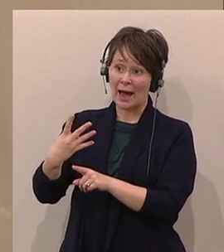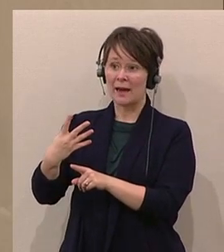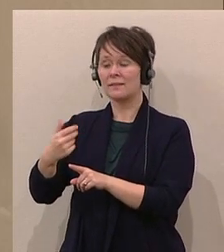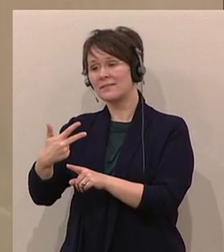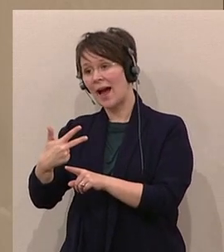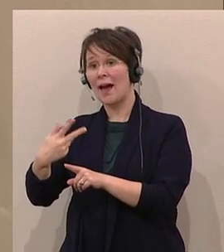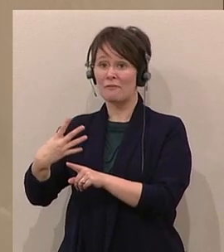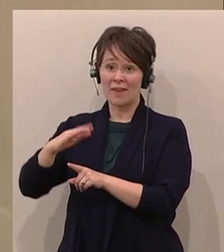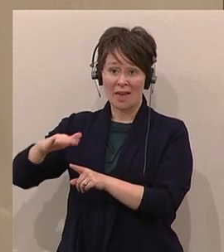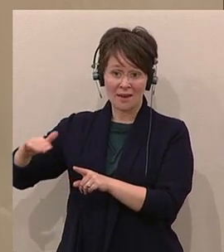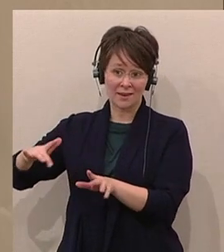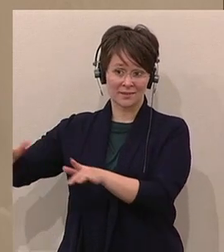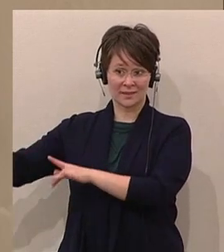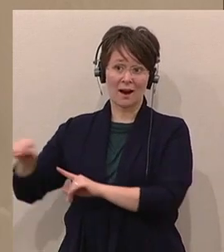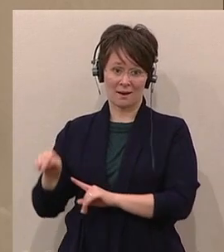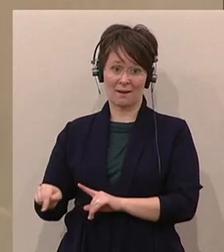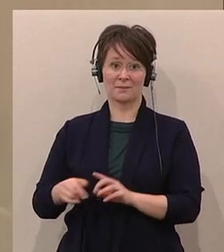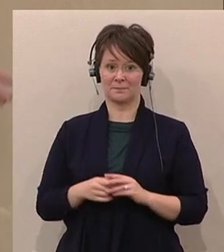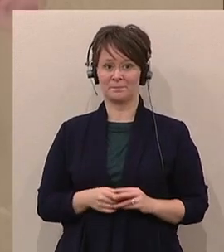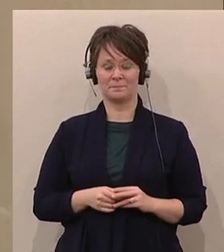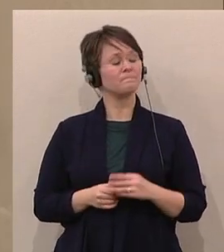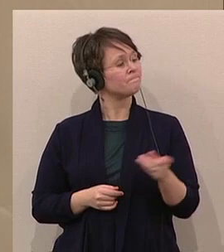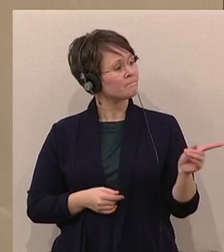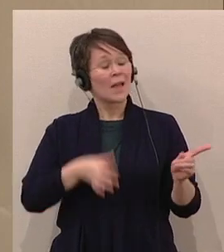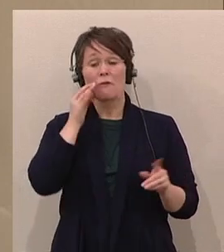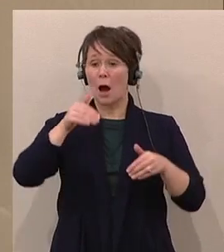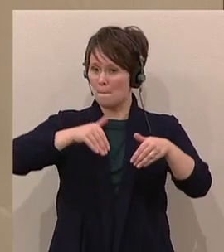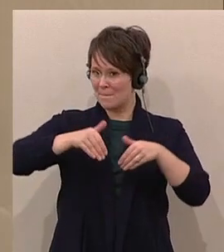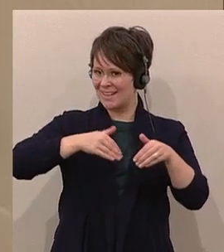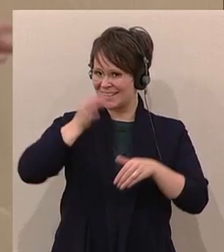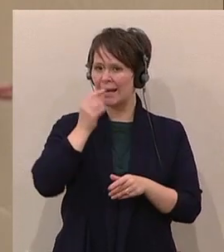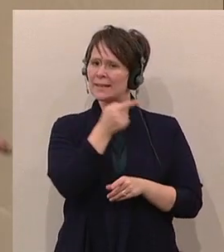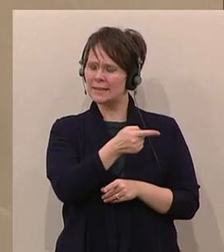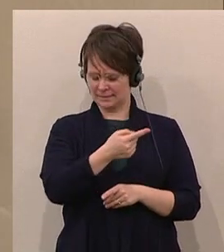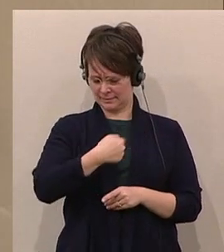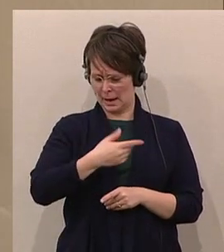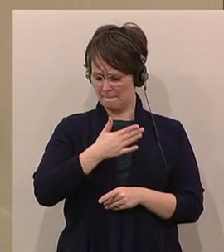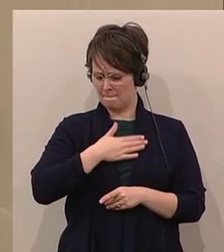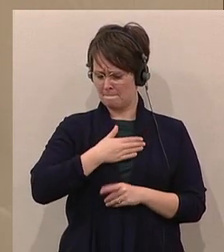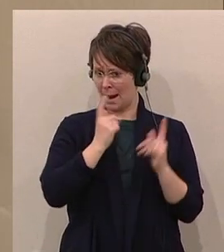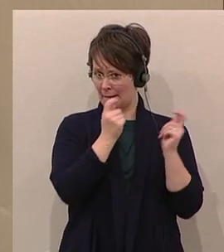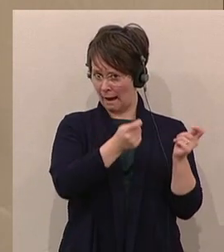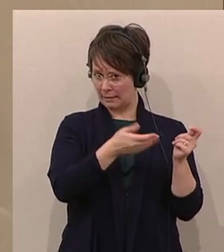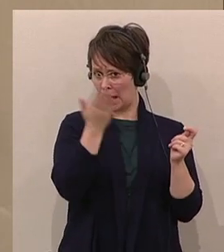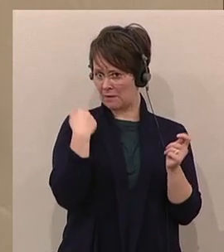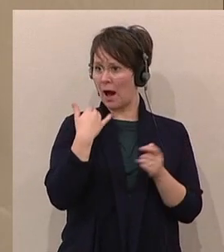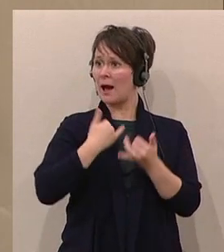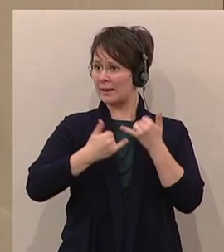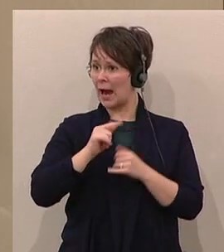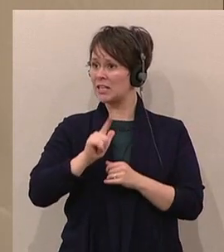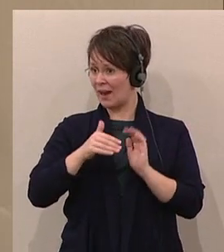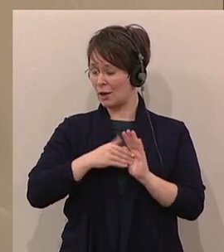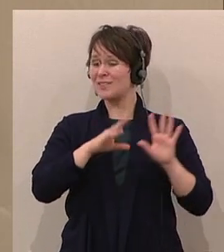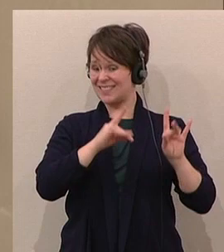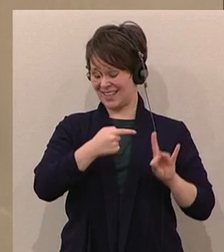Frau Minister, Sie haben angesprochen, wegen meinem Anstrag, den ich ja schon im Jahr 2010 eingebracht habe,